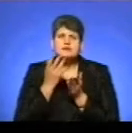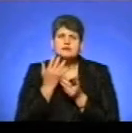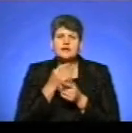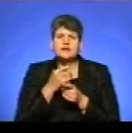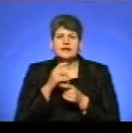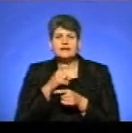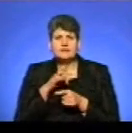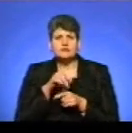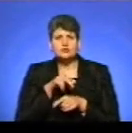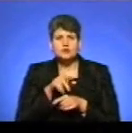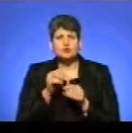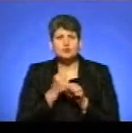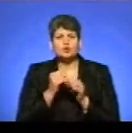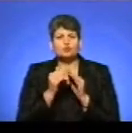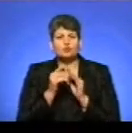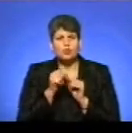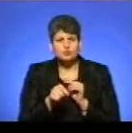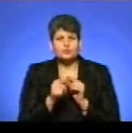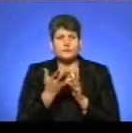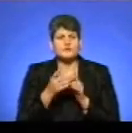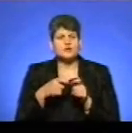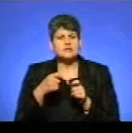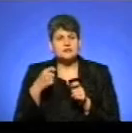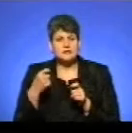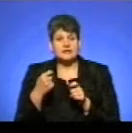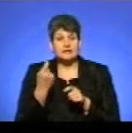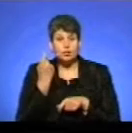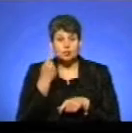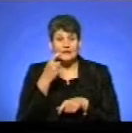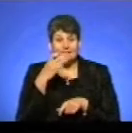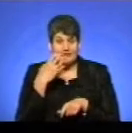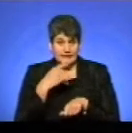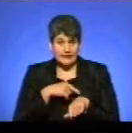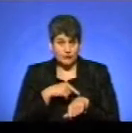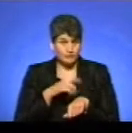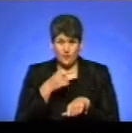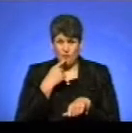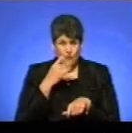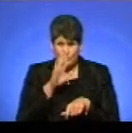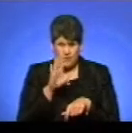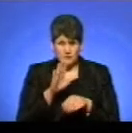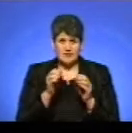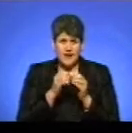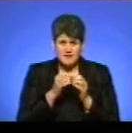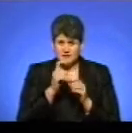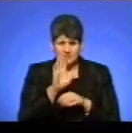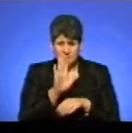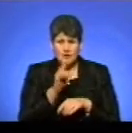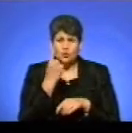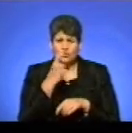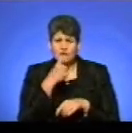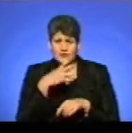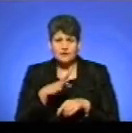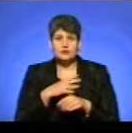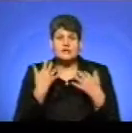має йти з роботи додому, і якщо вона затримувалася на хвилину, ми не говоримо про хвилини, на одну хвилину, це вже був